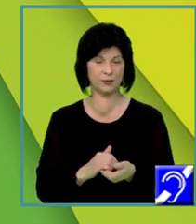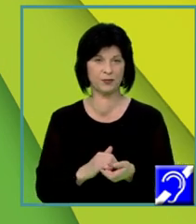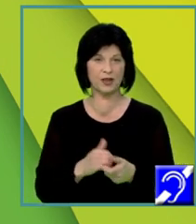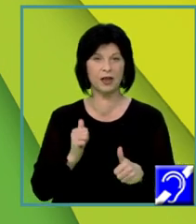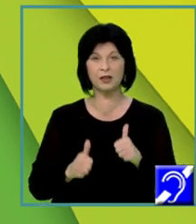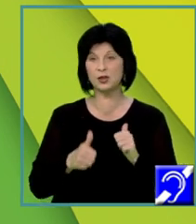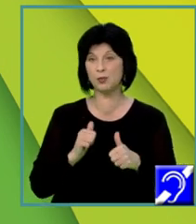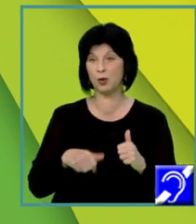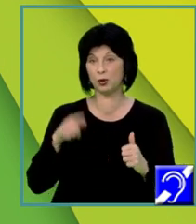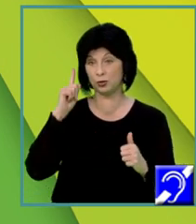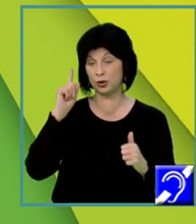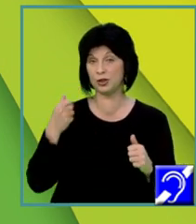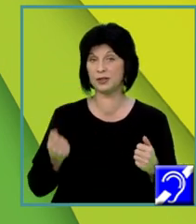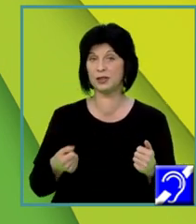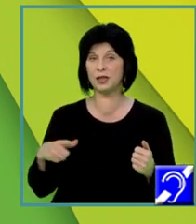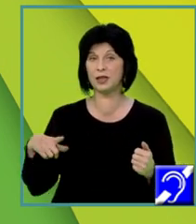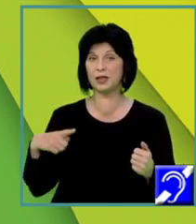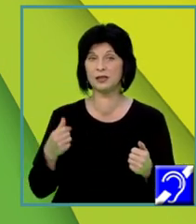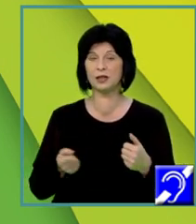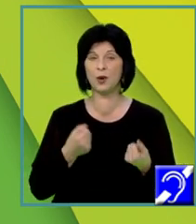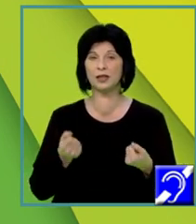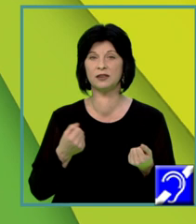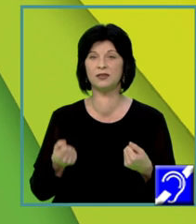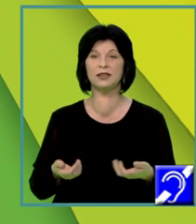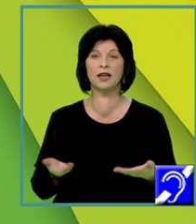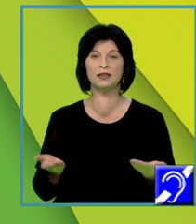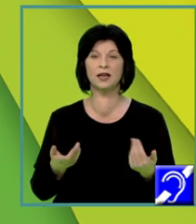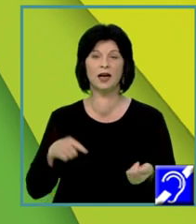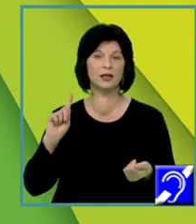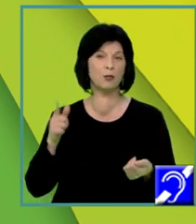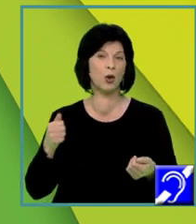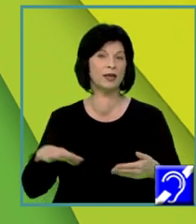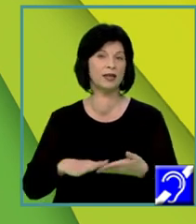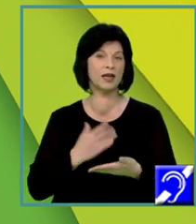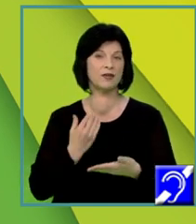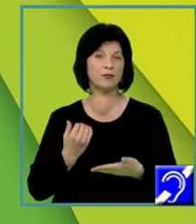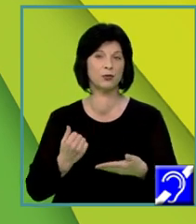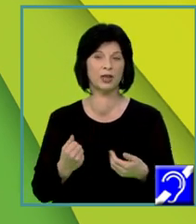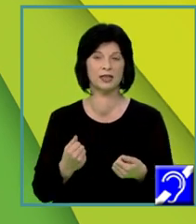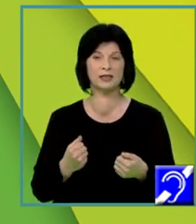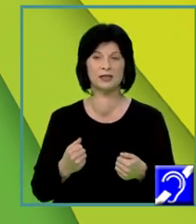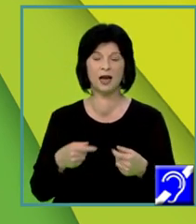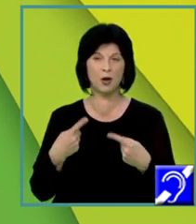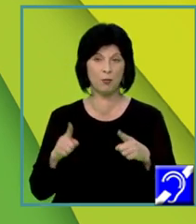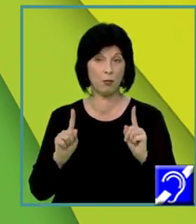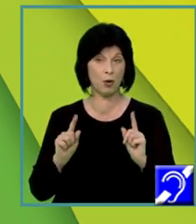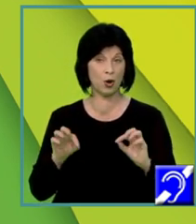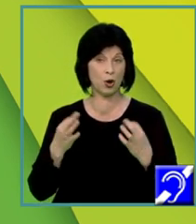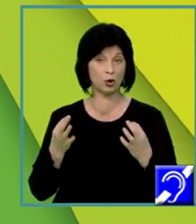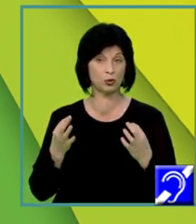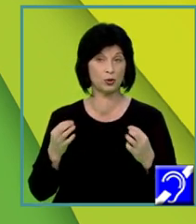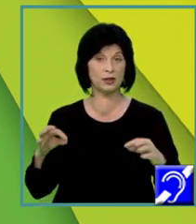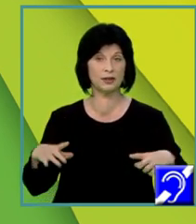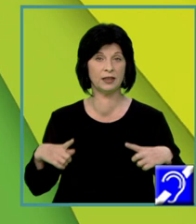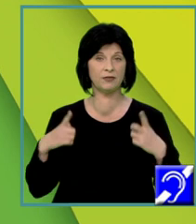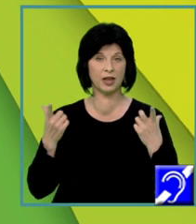de fapt, cum știți bine, este o activitate care poate influența stilul de viață, poate influența sănătatea, conduita, personalitatea, relațiile interumane aș putea